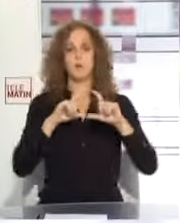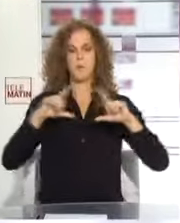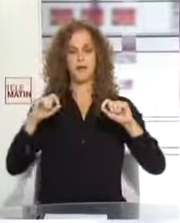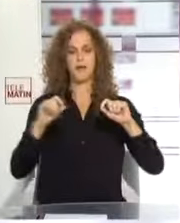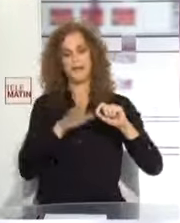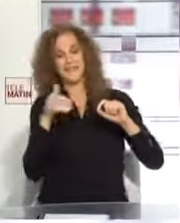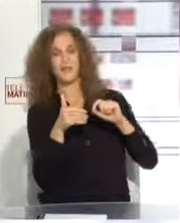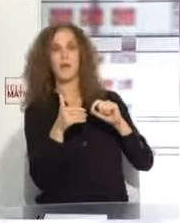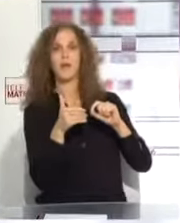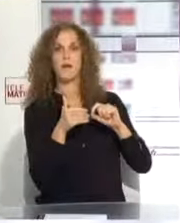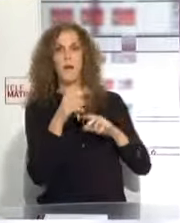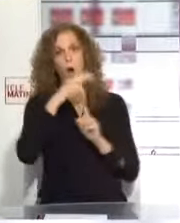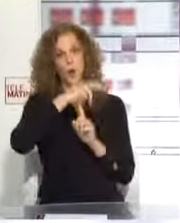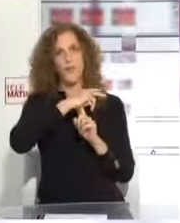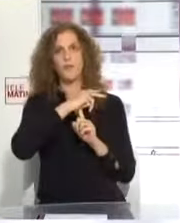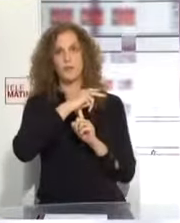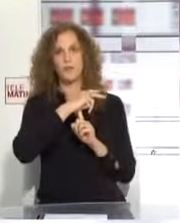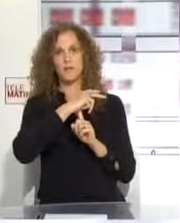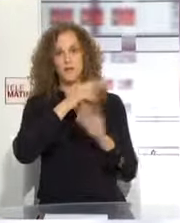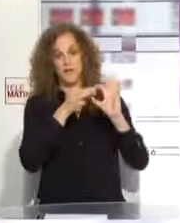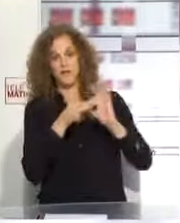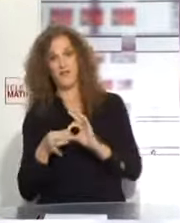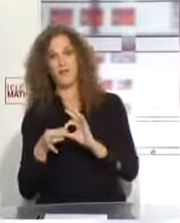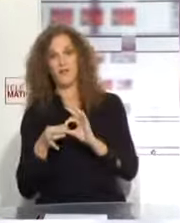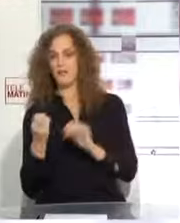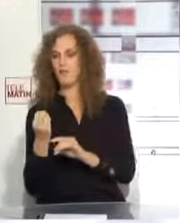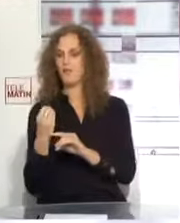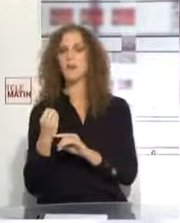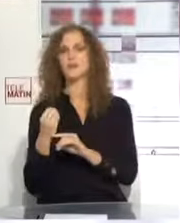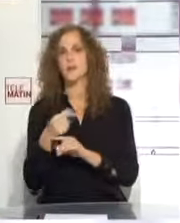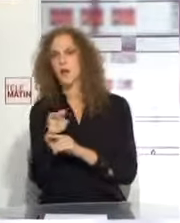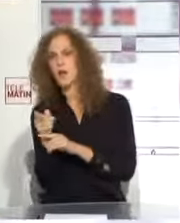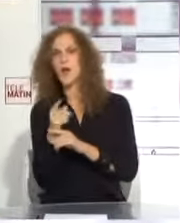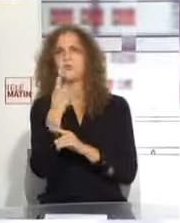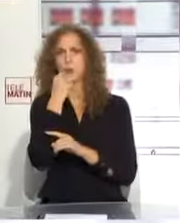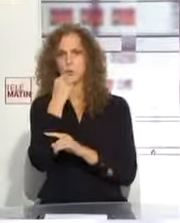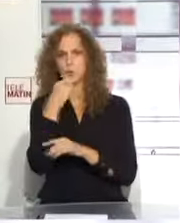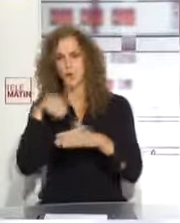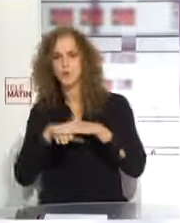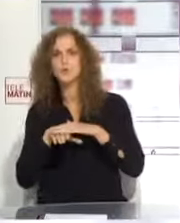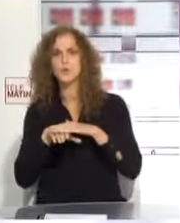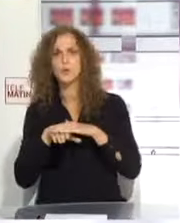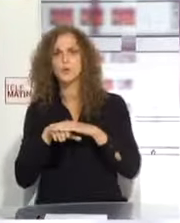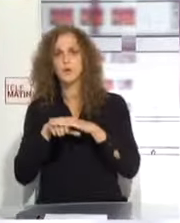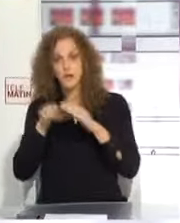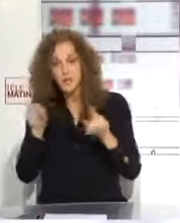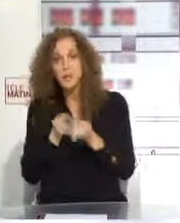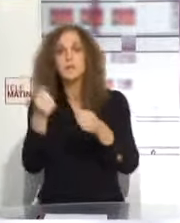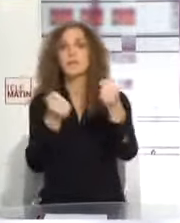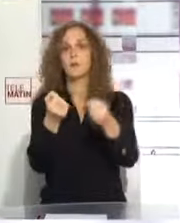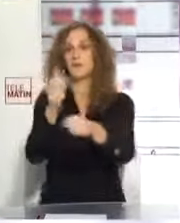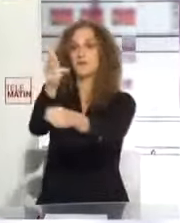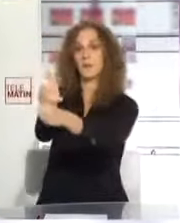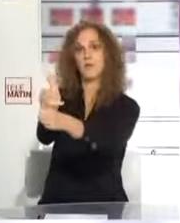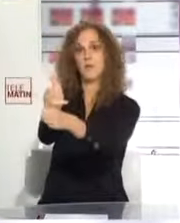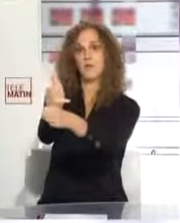appareils qui s'ajouteront aux 46 radars embarqués déjà en circulation. En tout, ce sont plus de 4000 radars qui scrutent chaque jour les automobilistes français. Merci.